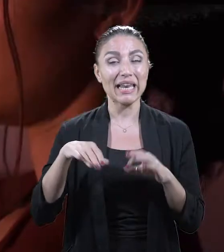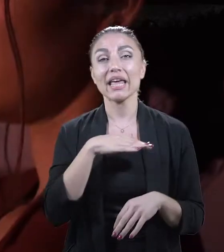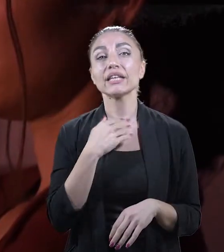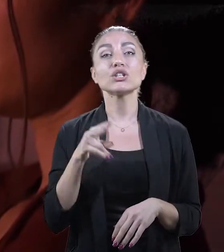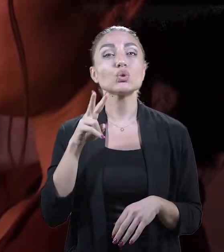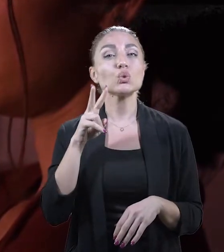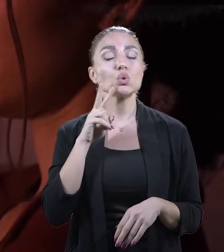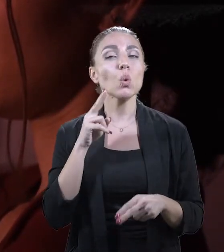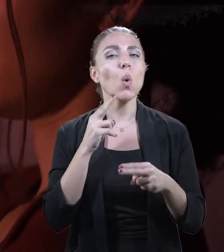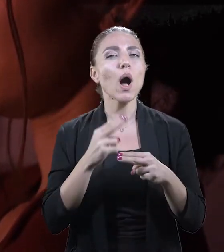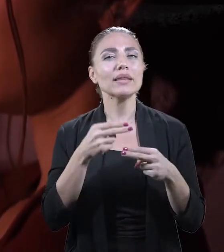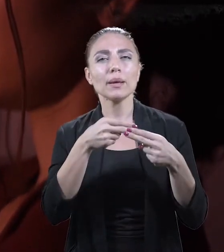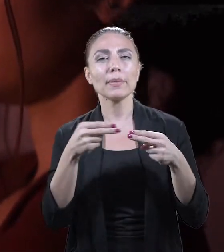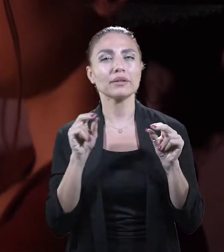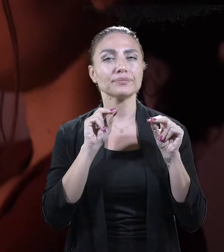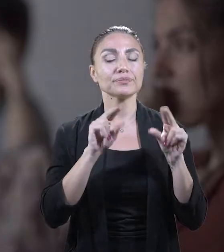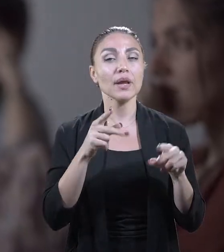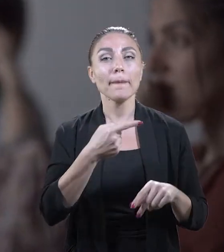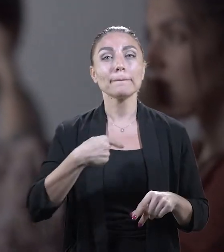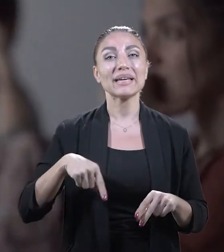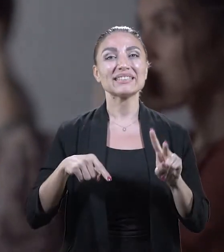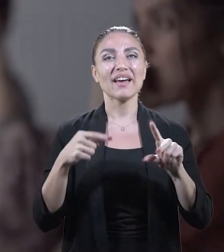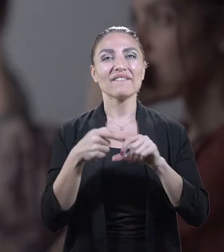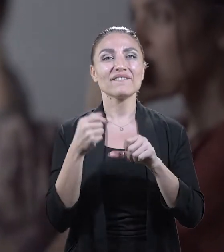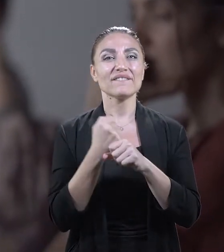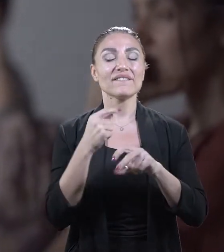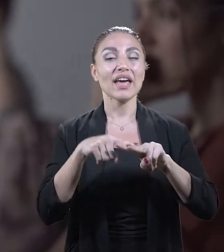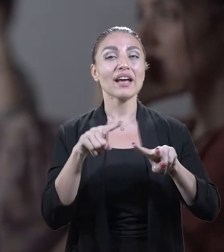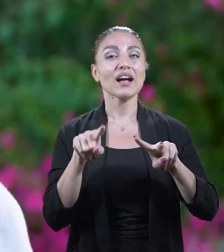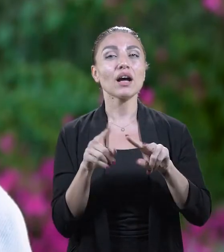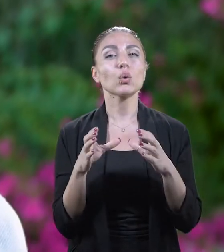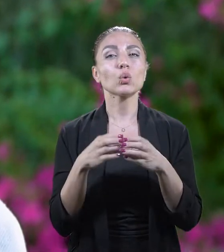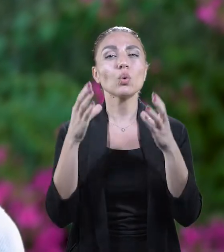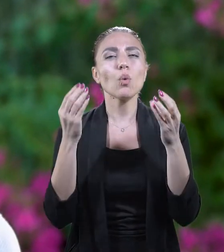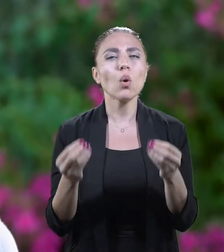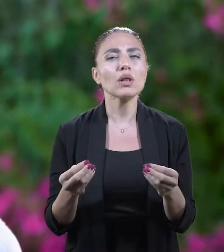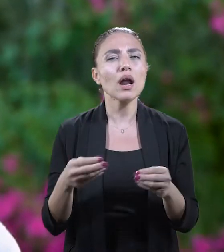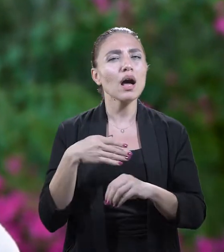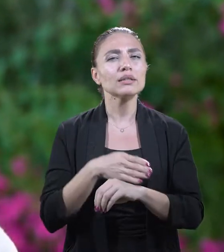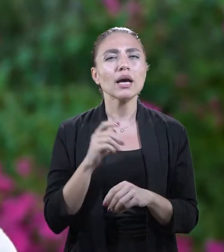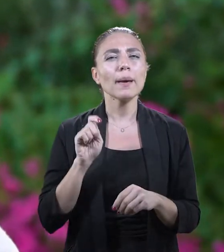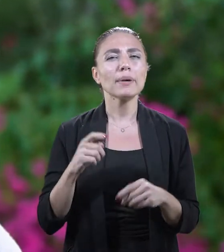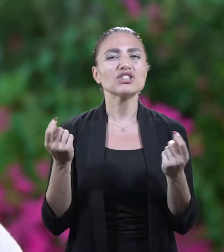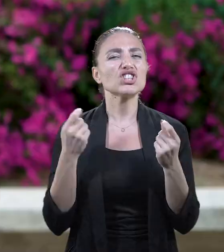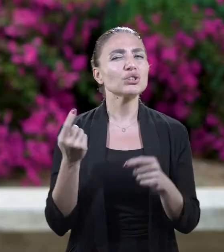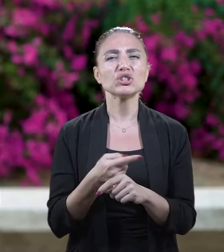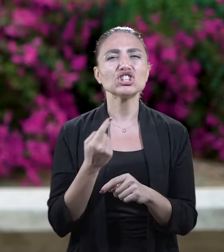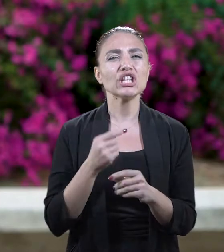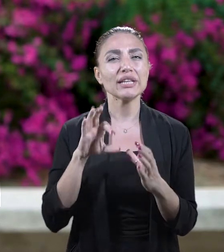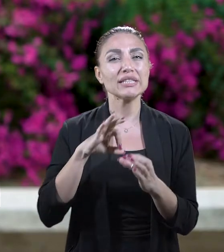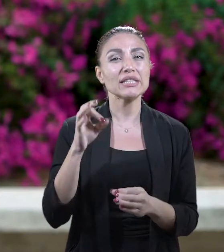adlı belgesel gösterimini gerçekleştirdik. İşte biz vegan inisiyatifi olarak aslında yapmaya çalıştığımız şey